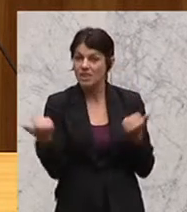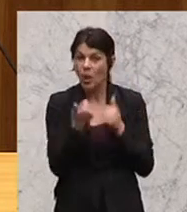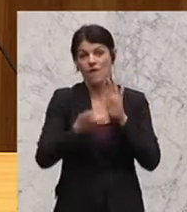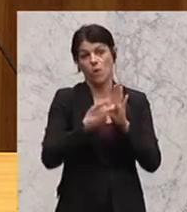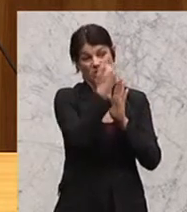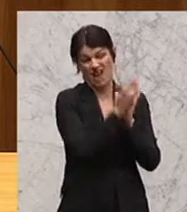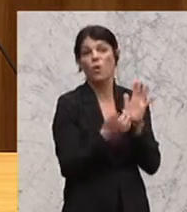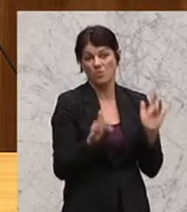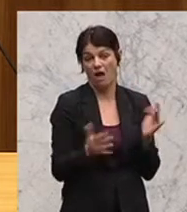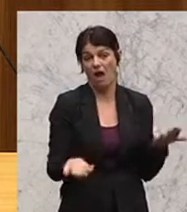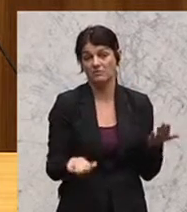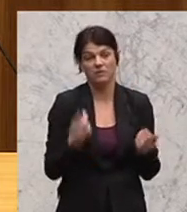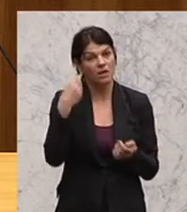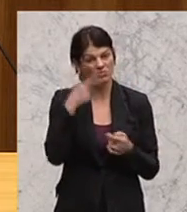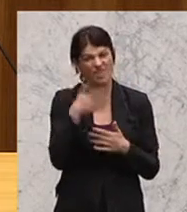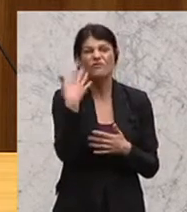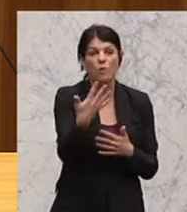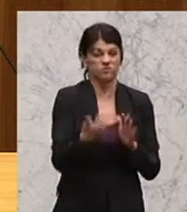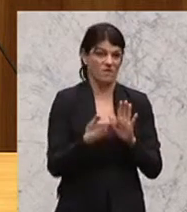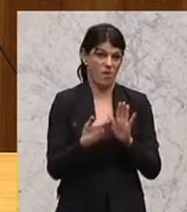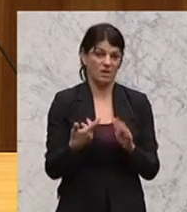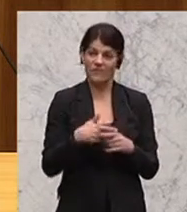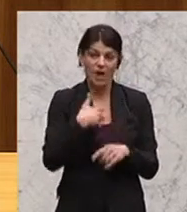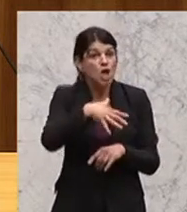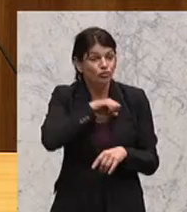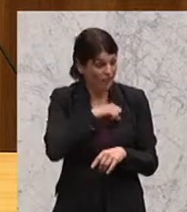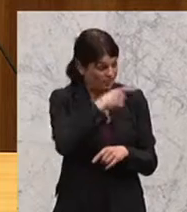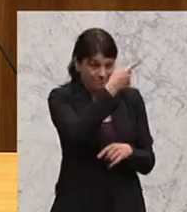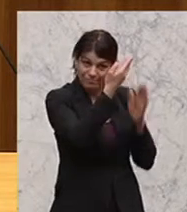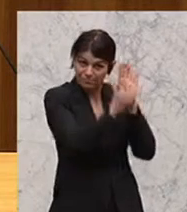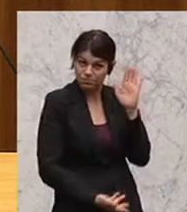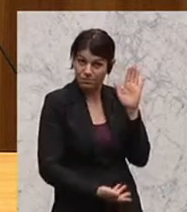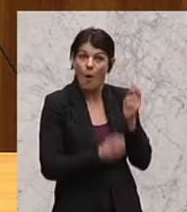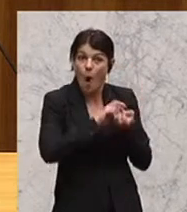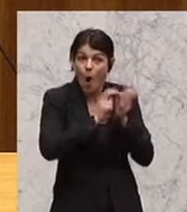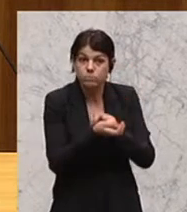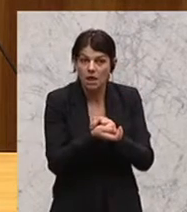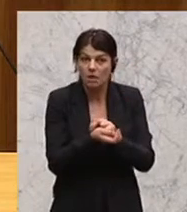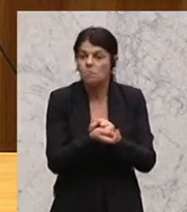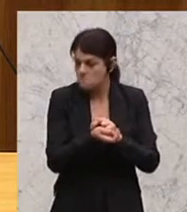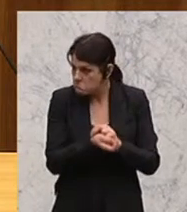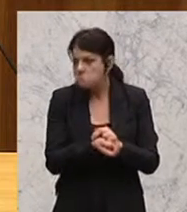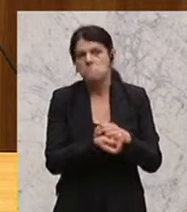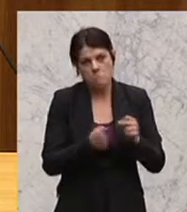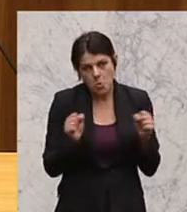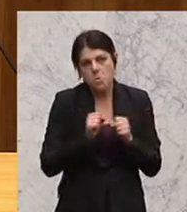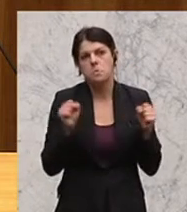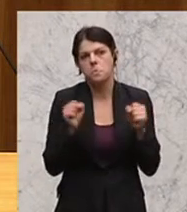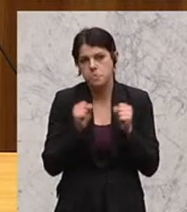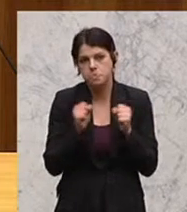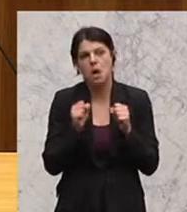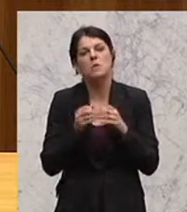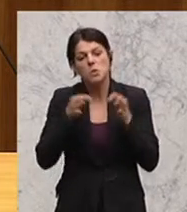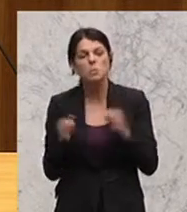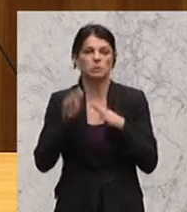aufgelegt, denn ich denke, es sind 50 Forderungen und wenn wir es schaffen, die umzusetzen, dann haben wir ein ganz großes und ganz weites Stück